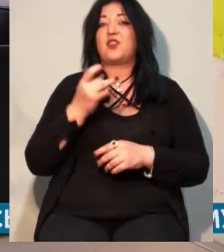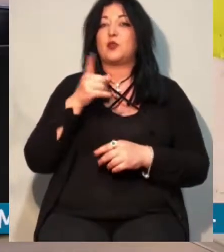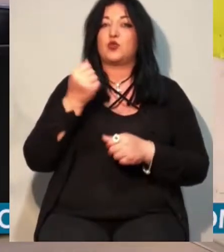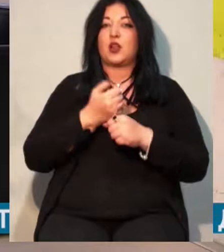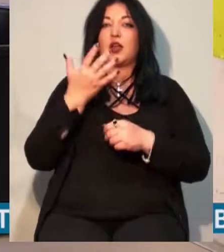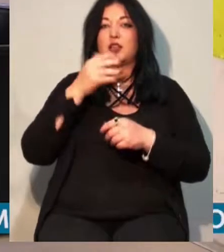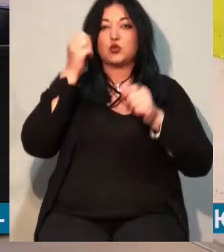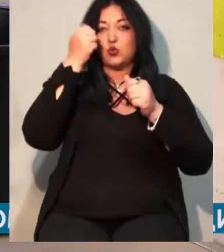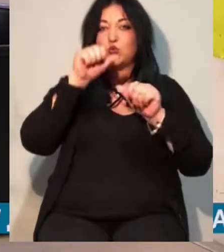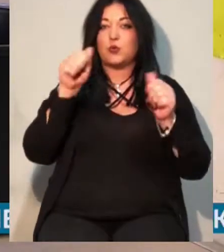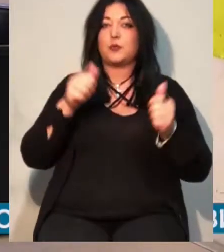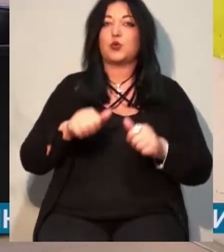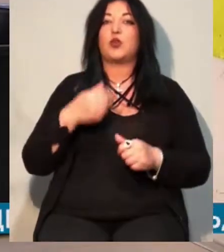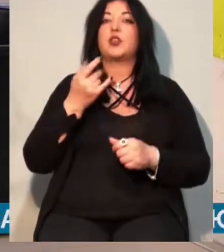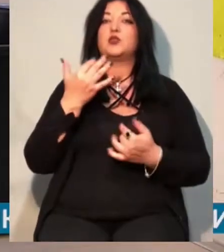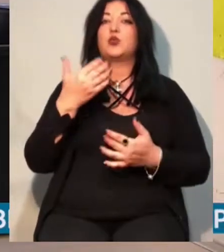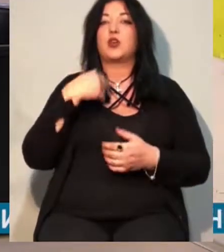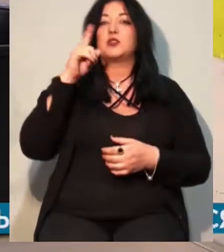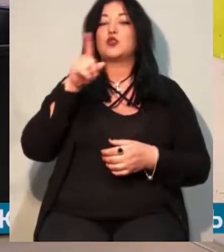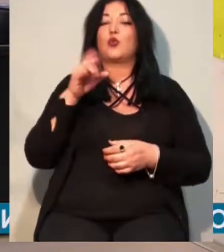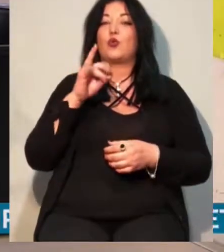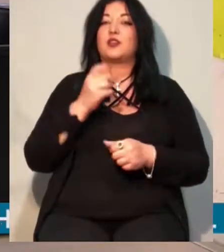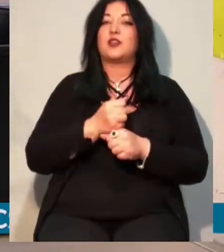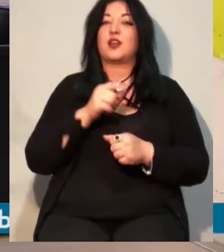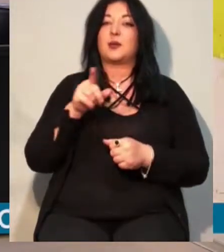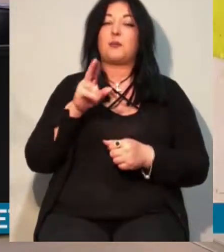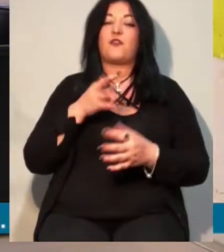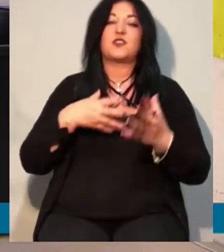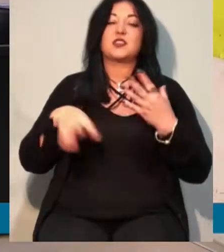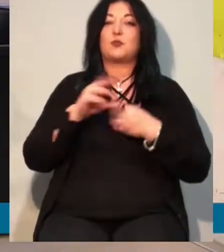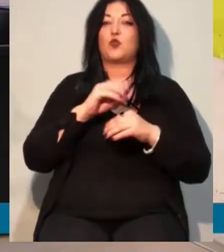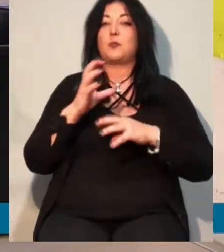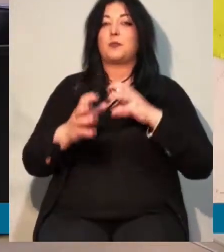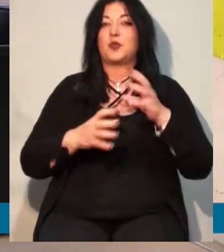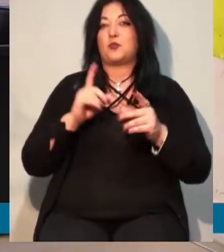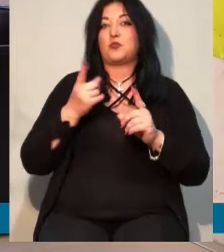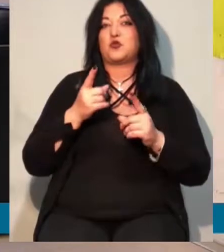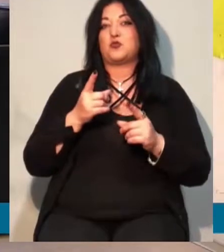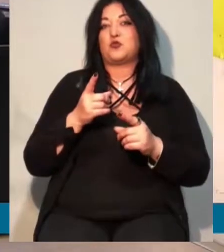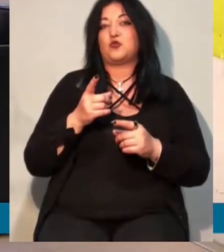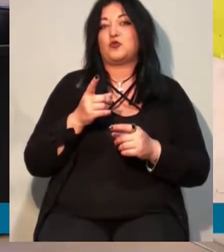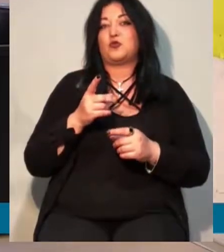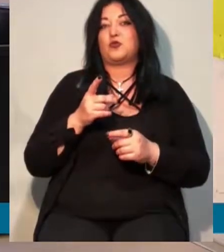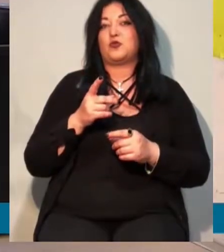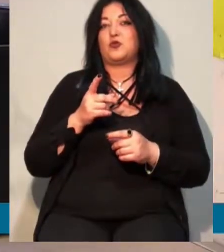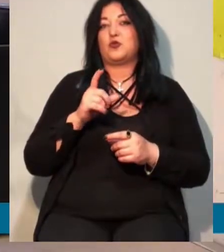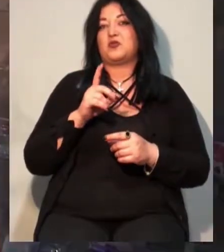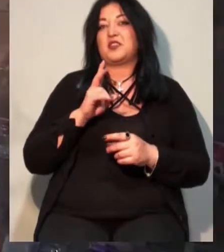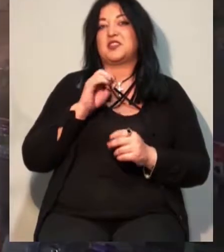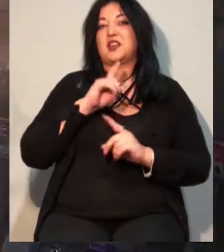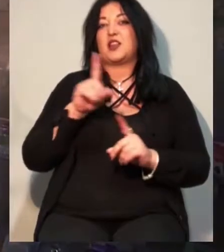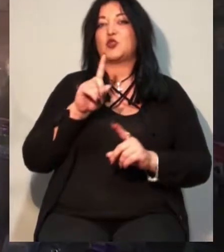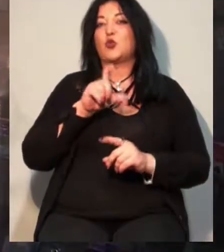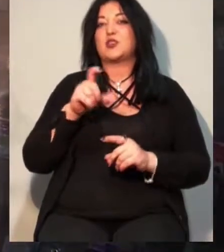наскільки я знаю, що він робить їх по всьому міру. Тому, чому страна, люди заінтересувалися, люди приносять